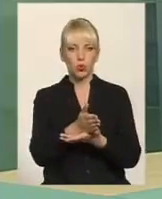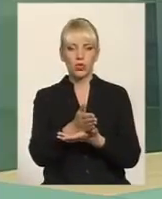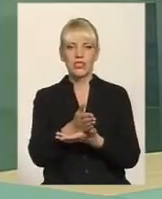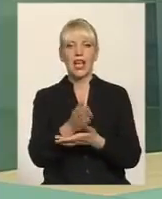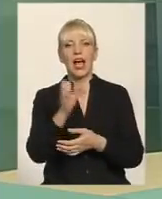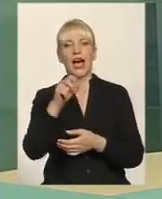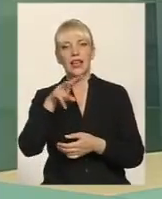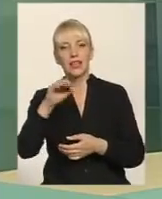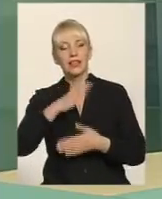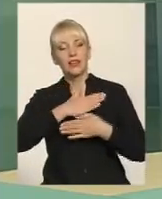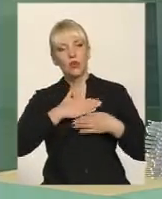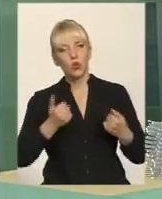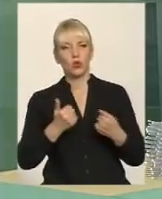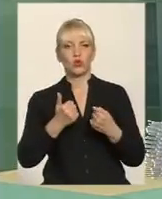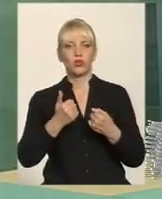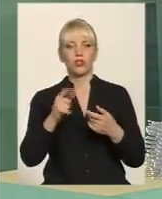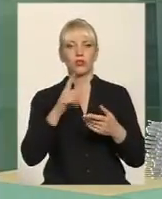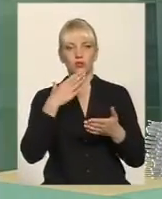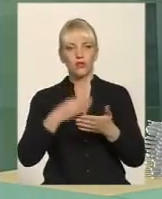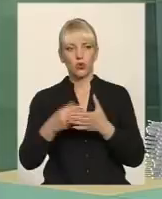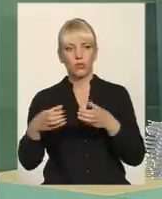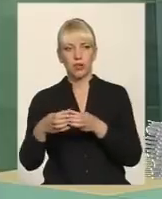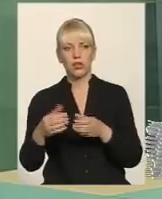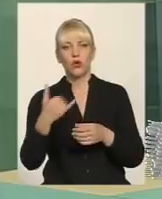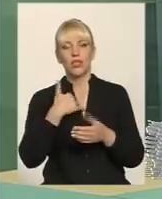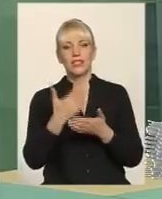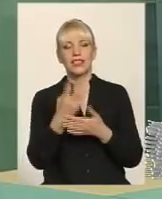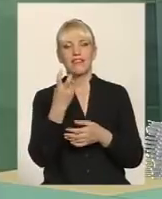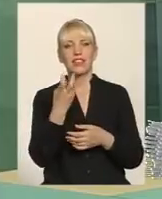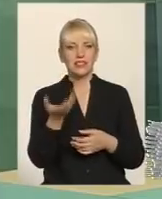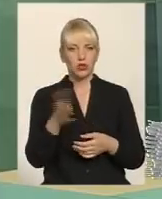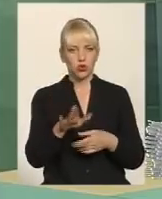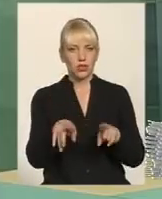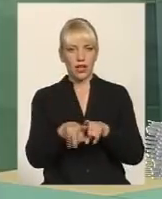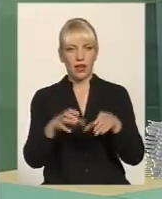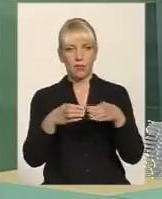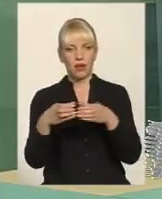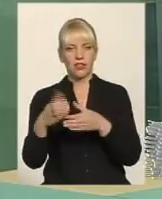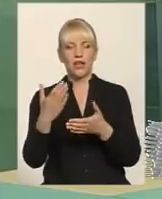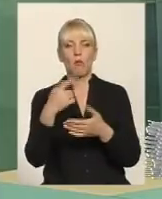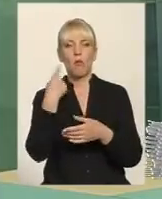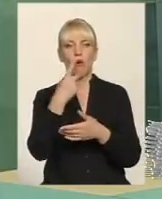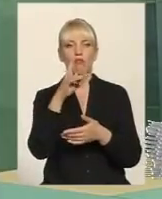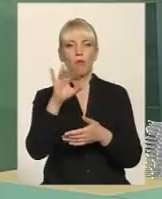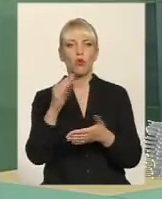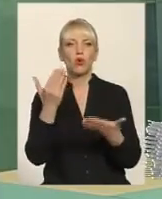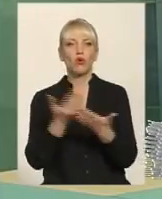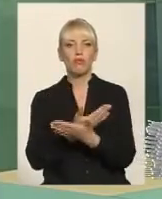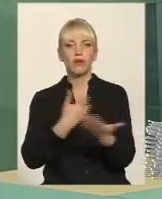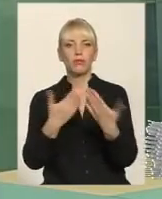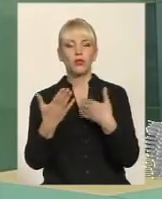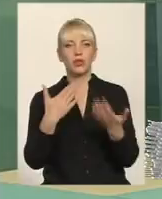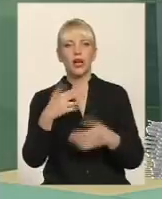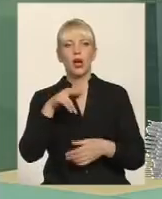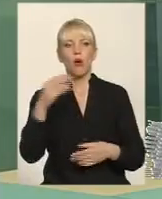Скільки у партій в Україні? В партії більше 200. І сьогодні мова якраз йде про новий підхід. От нам президент Порошенко